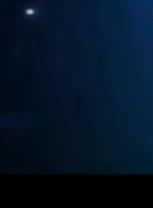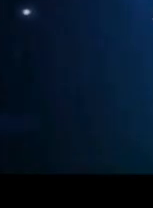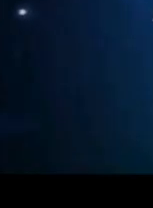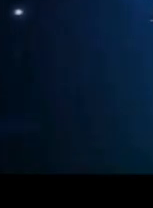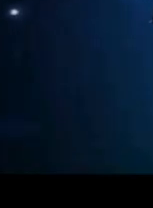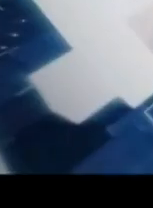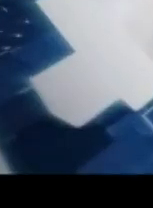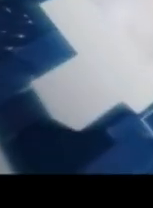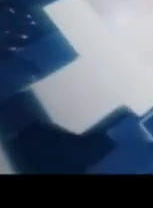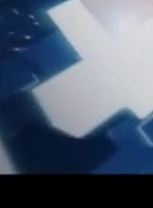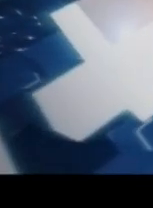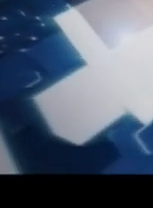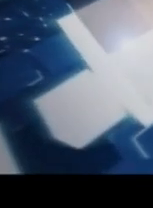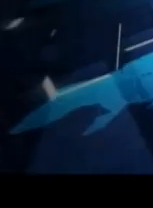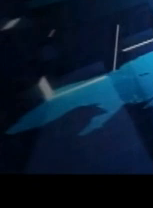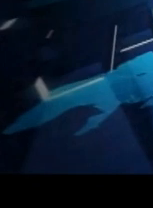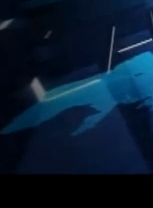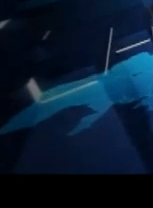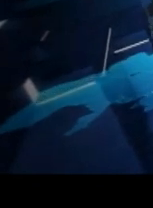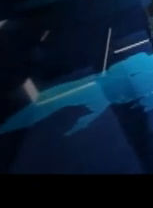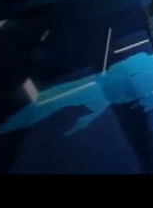Дякую. Дякую. Дякую. Дякую.